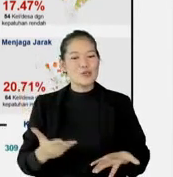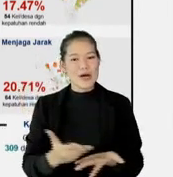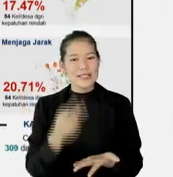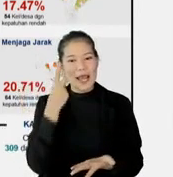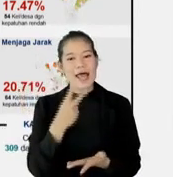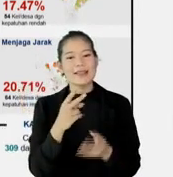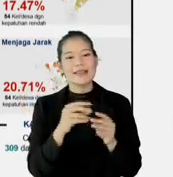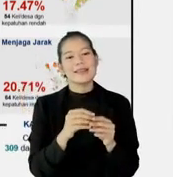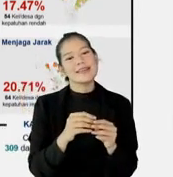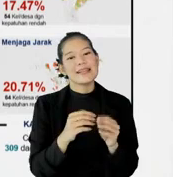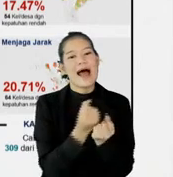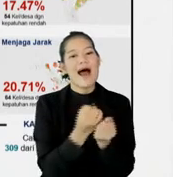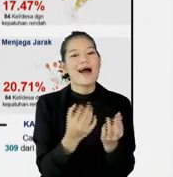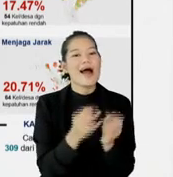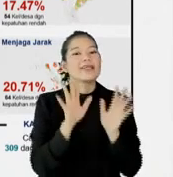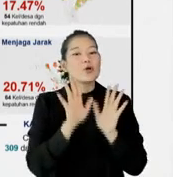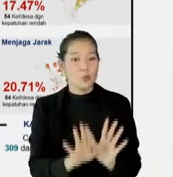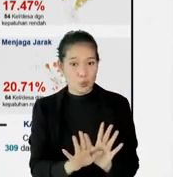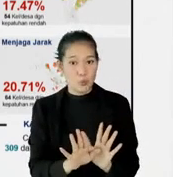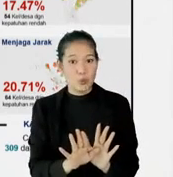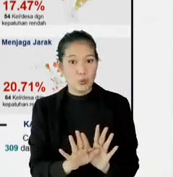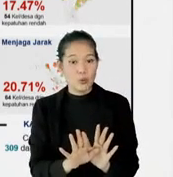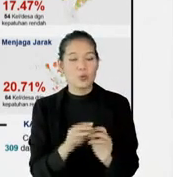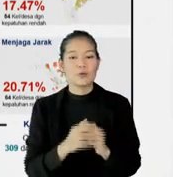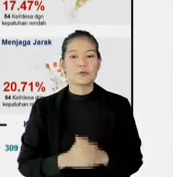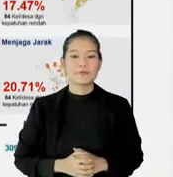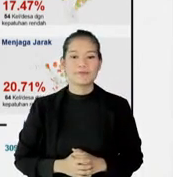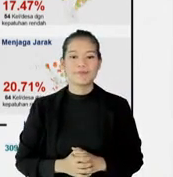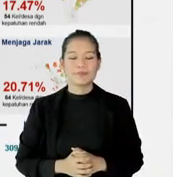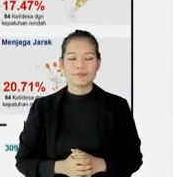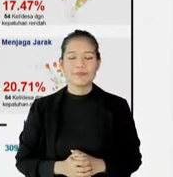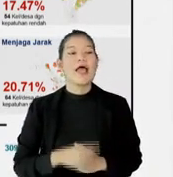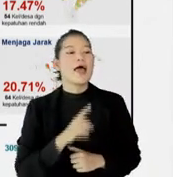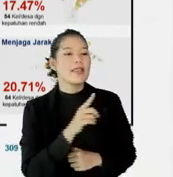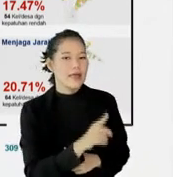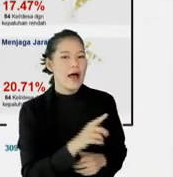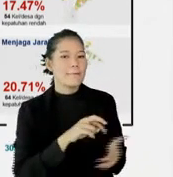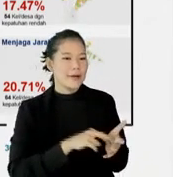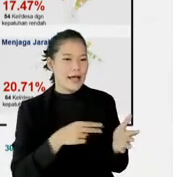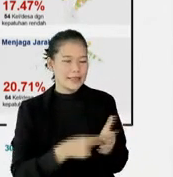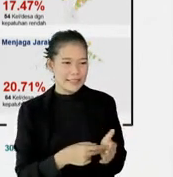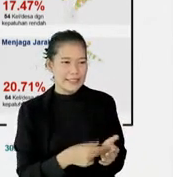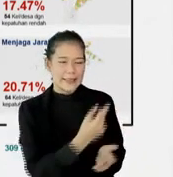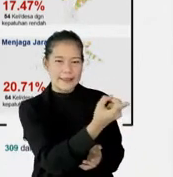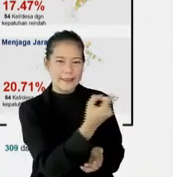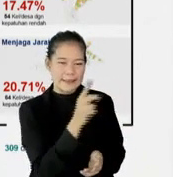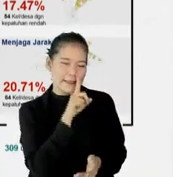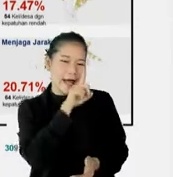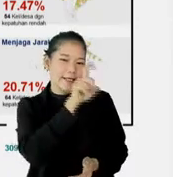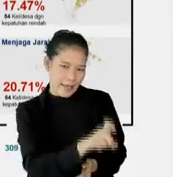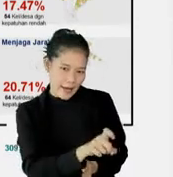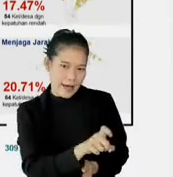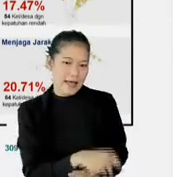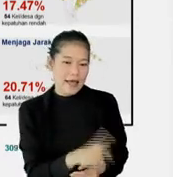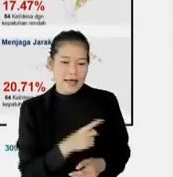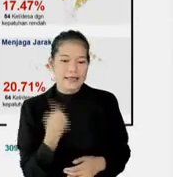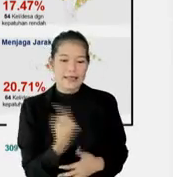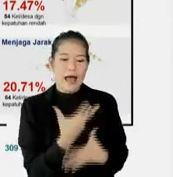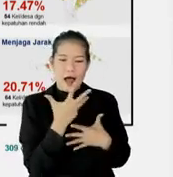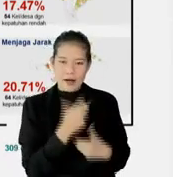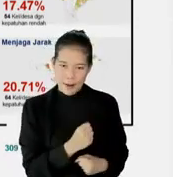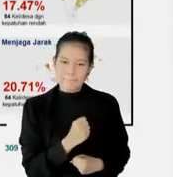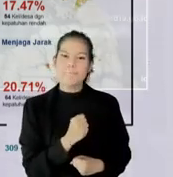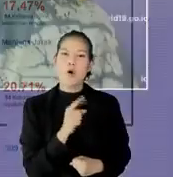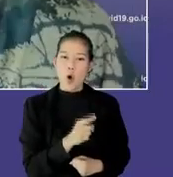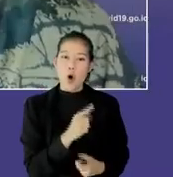angkanya, apakah ini sudah mencerminkan keseluruhan atau belum. Jadi kan, jadi pertanyaannya gini loh dokter Dewi ya, kita kan berharapnya,